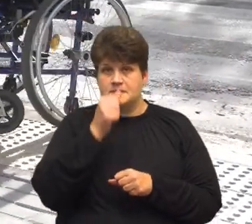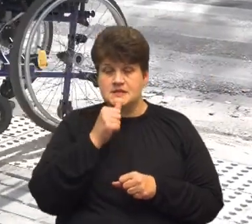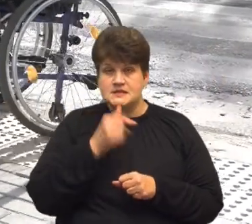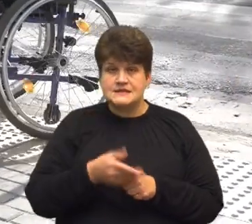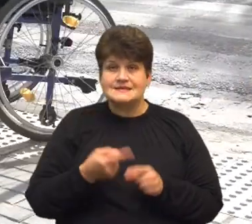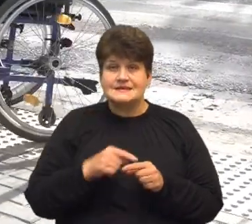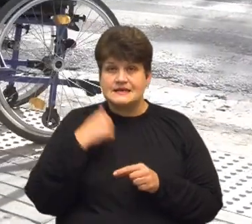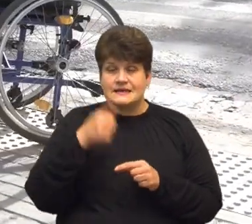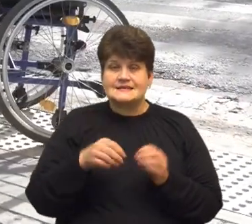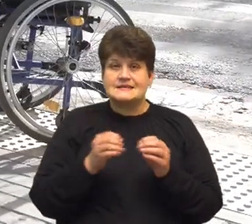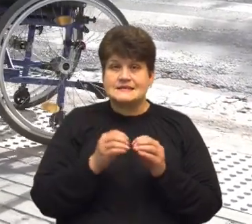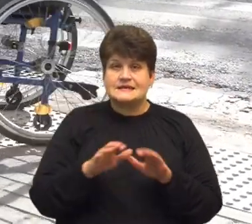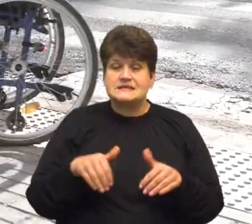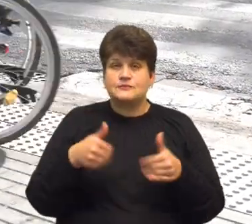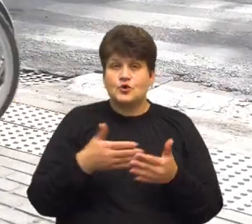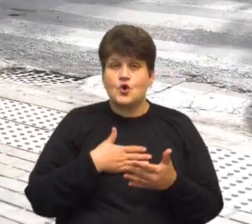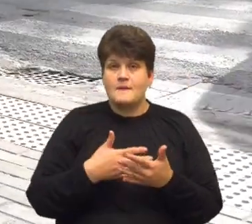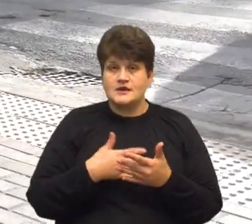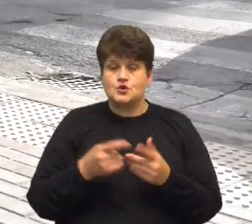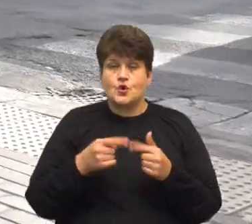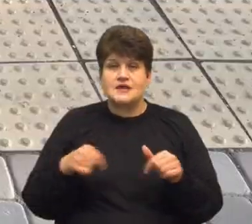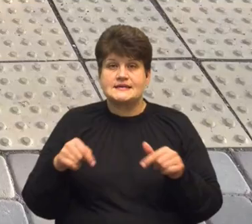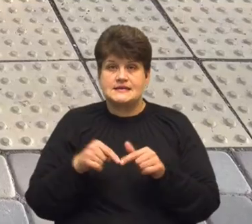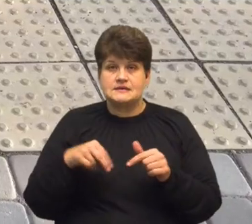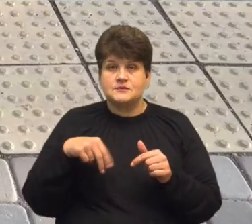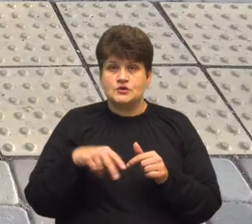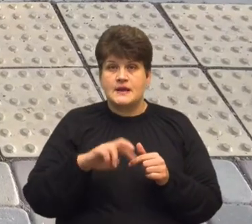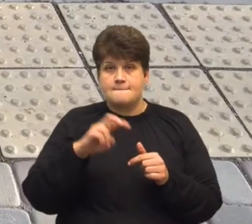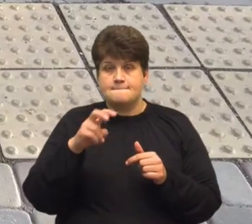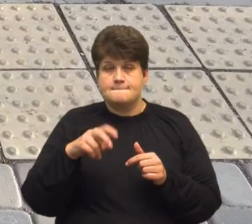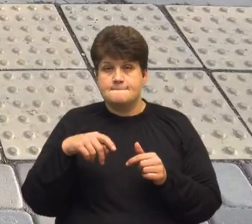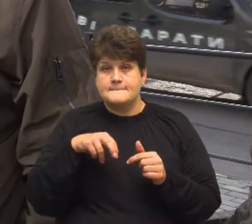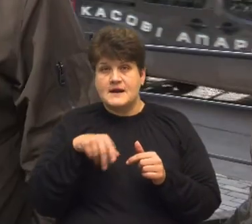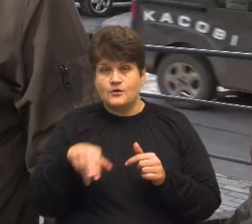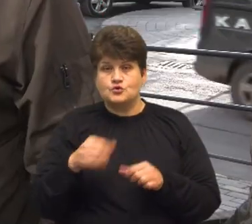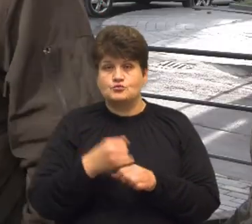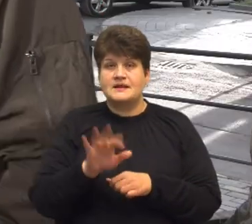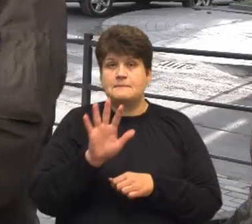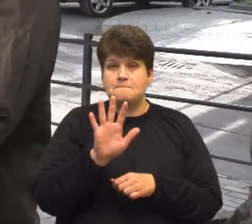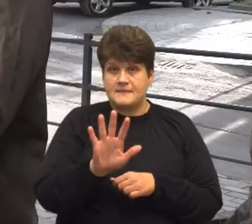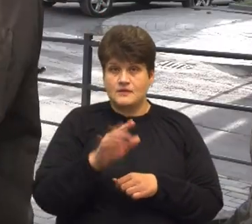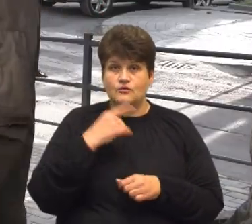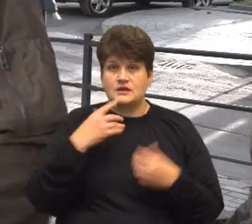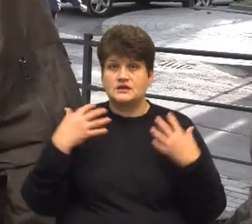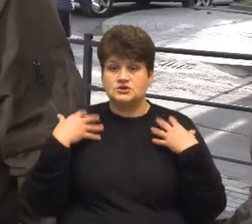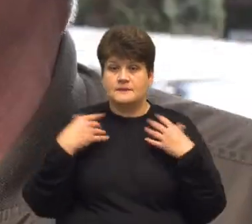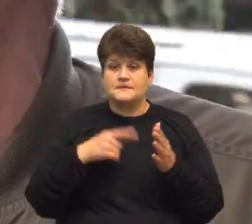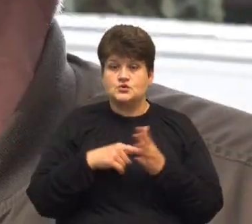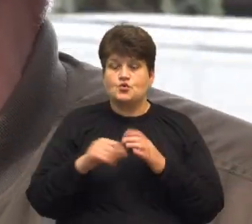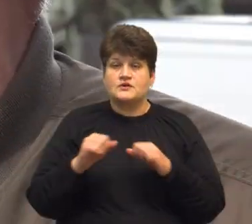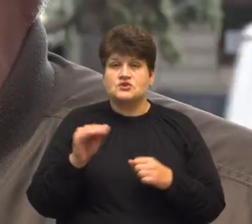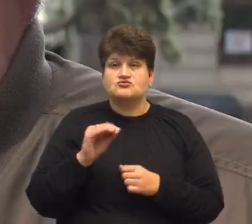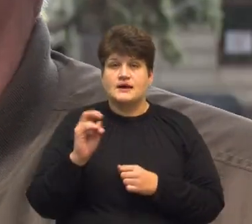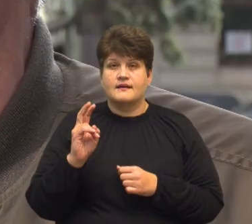за цей рік з десяти запропонованих громадською організацією пішохідних переходів у Тернополі зробили п'ять, каже начальник міського управління житлово